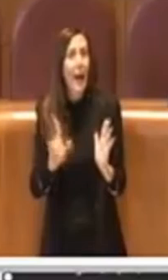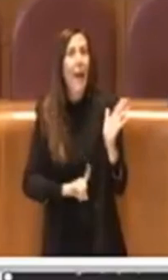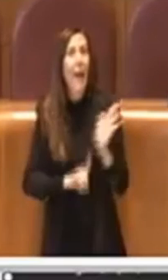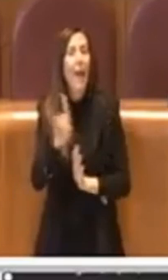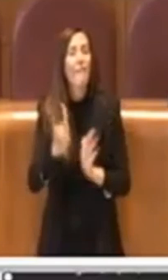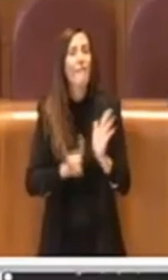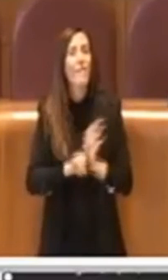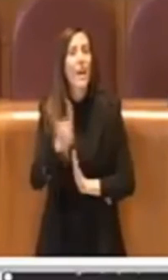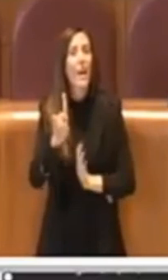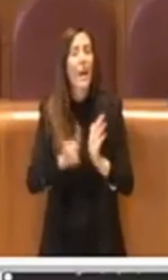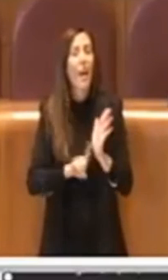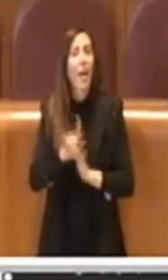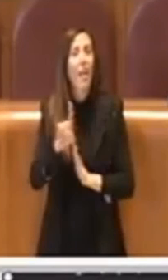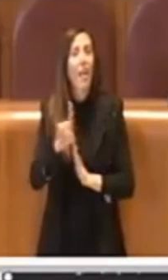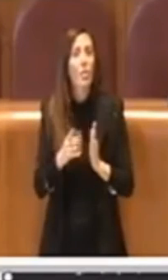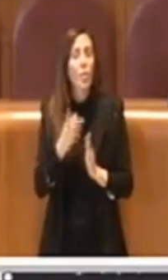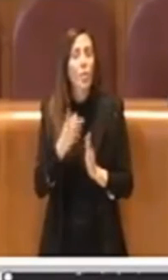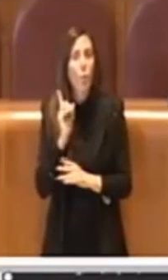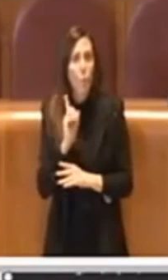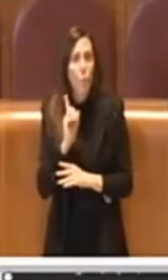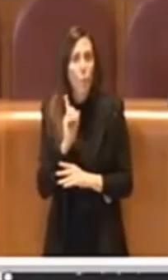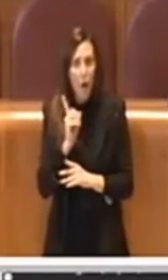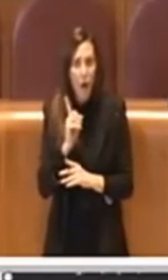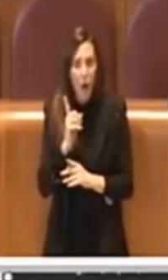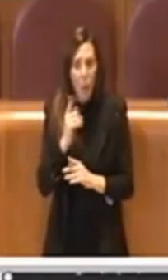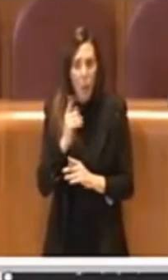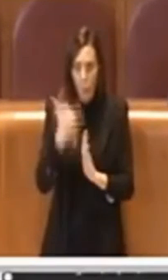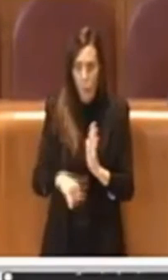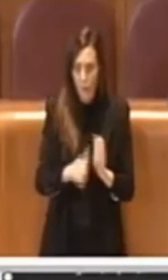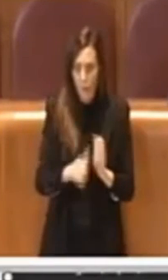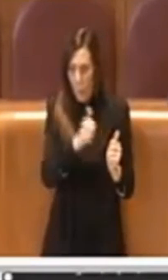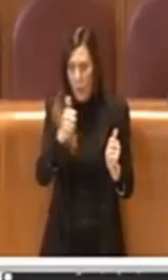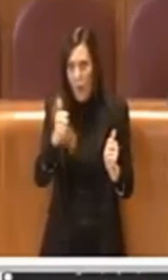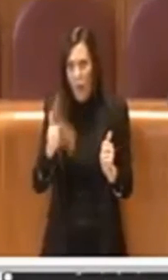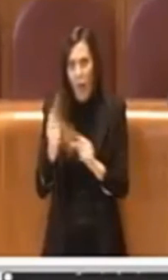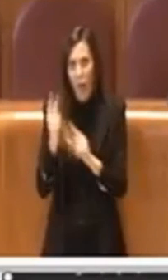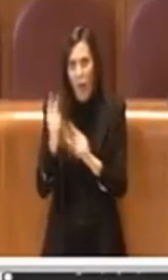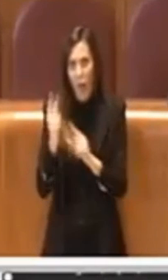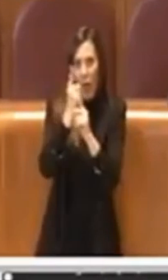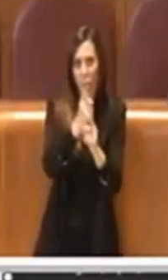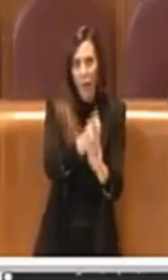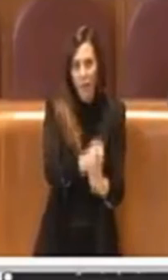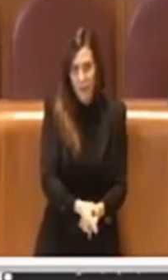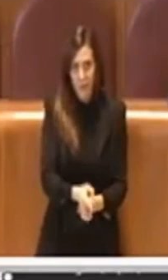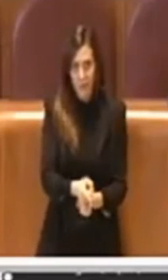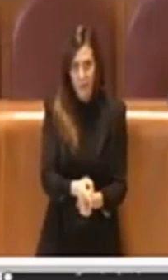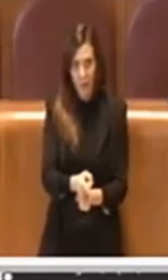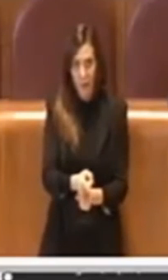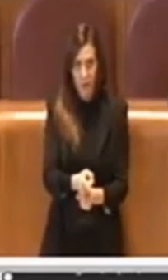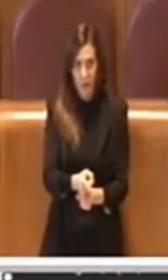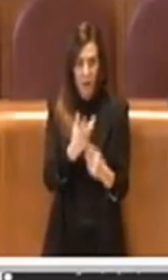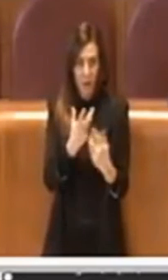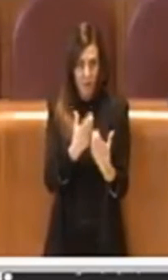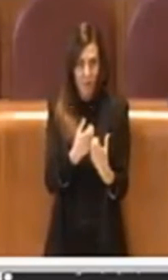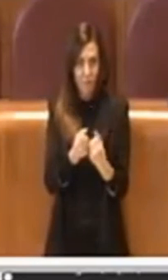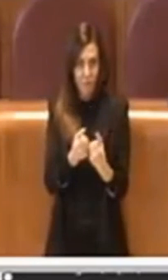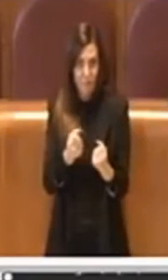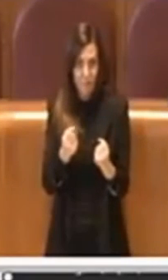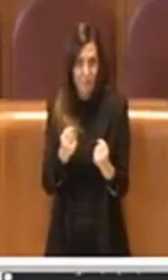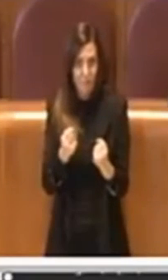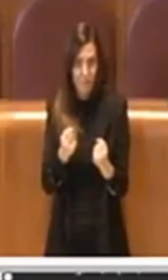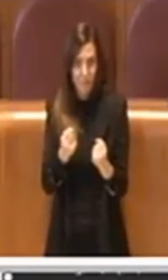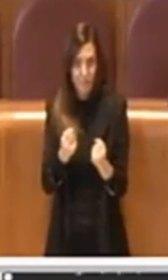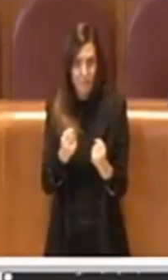qualcosa che è capitato nel corso dell'ultimo anno e che possiamo dire che sia stato oggettivamente molto